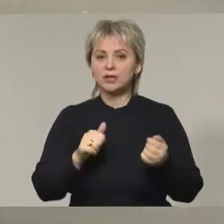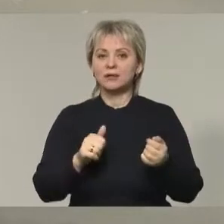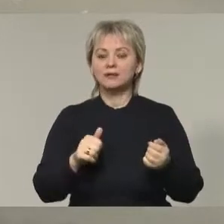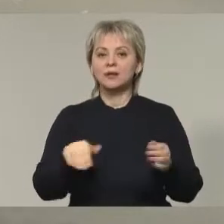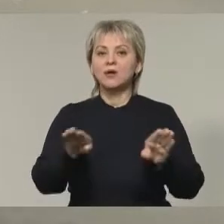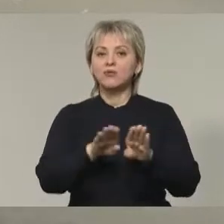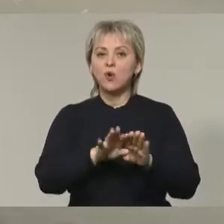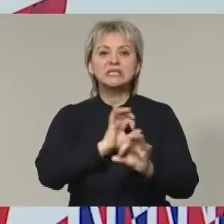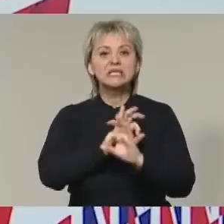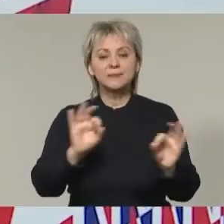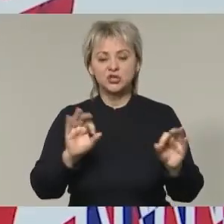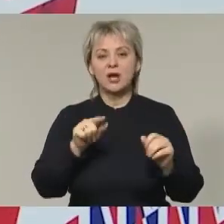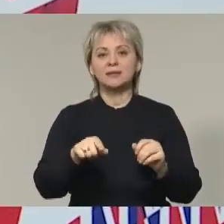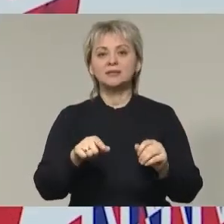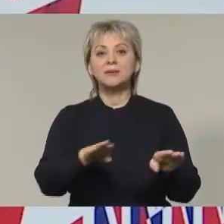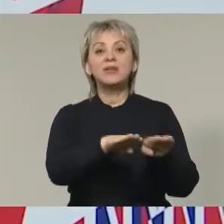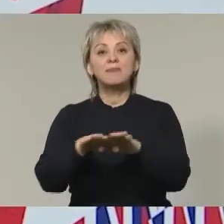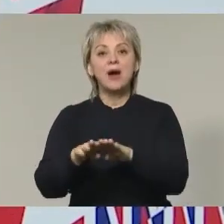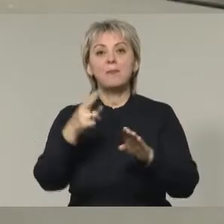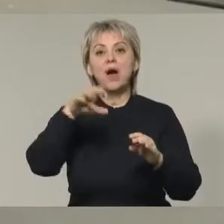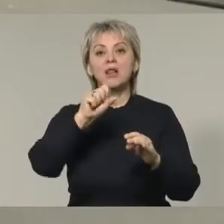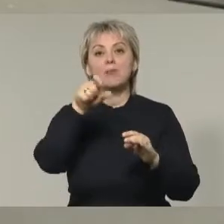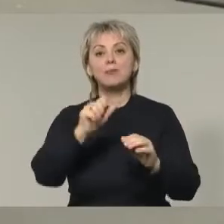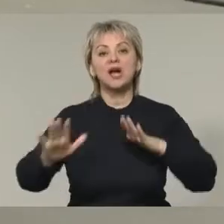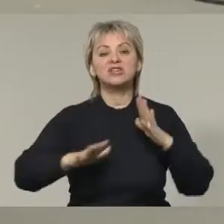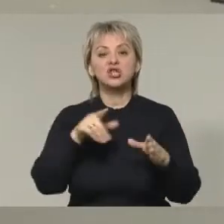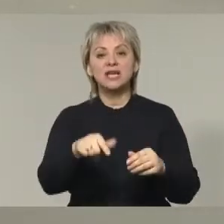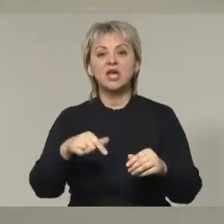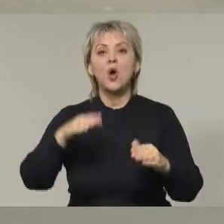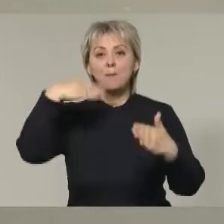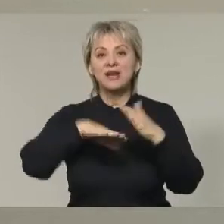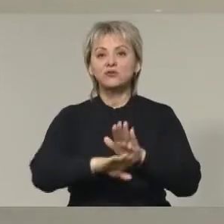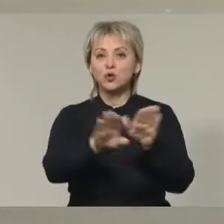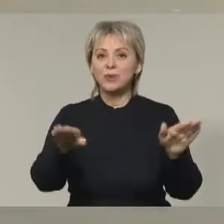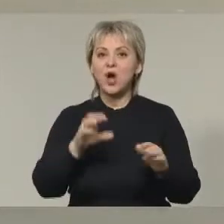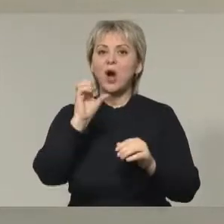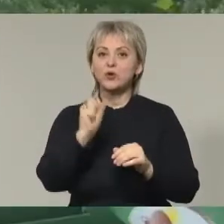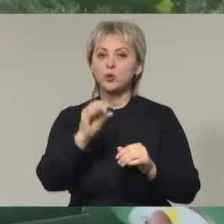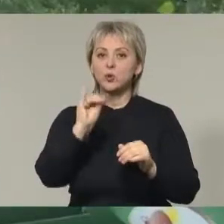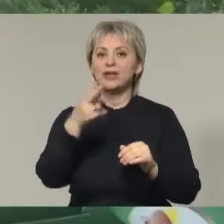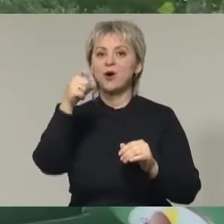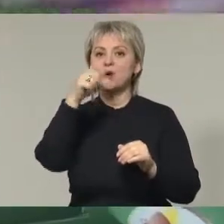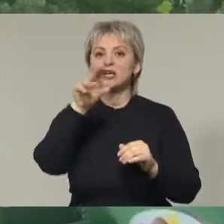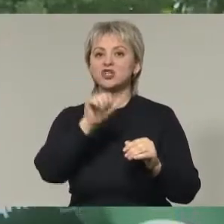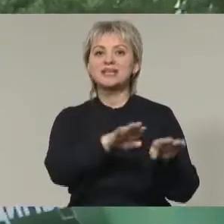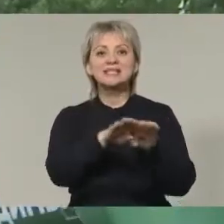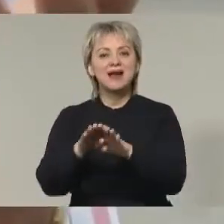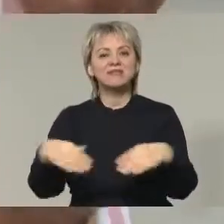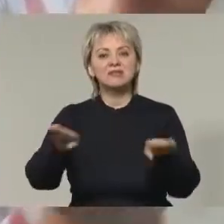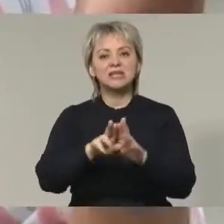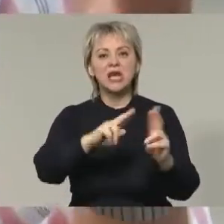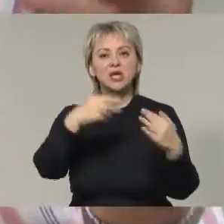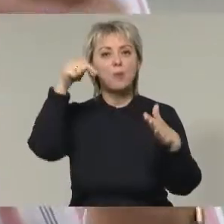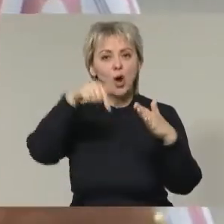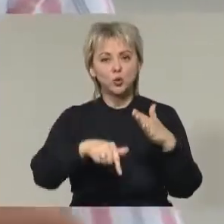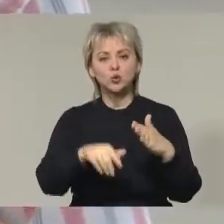Оп, замечательно». В паре с Аллой Попковой тренер по подводному плаванию Юрий Хорошилов, который сравнивает такие танцы с